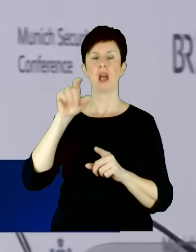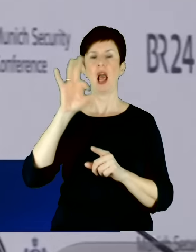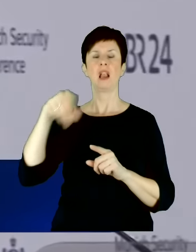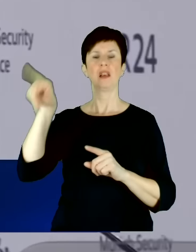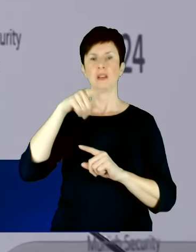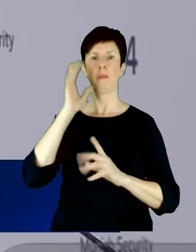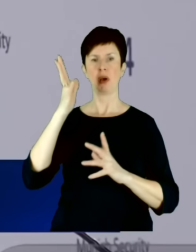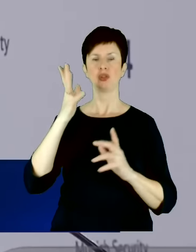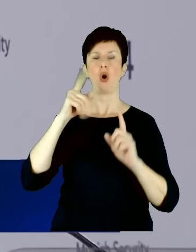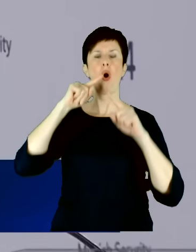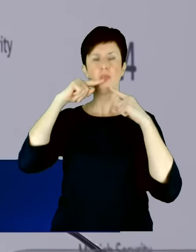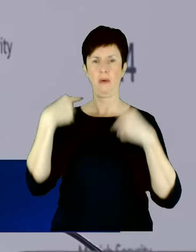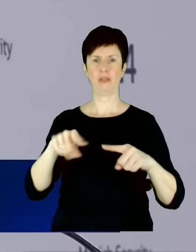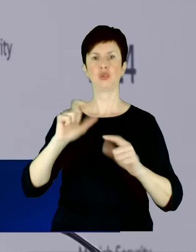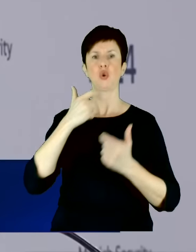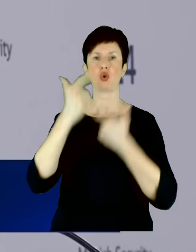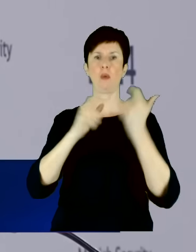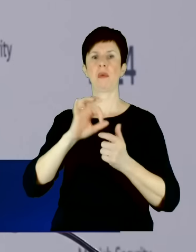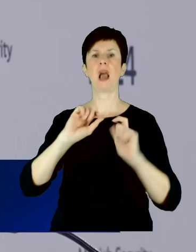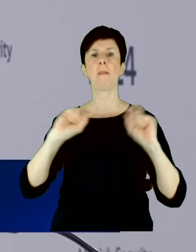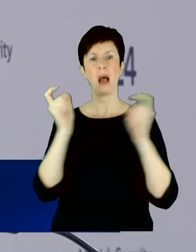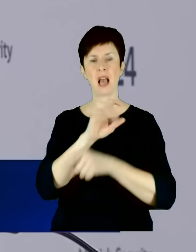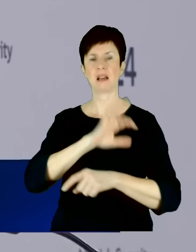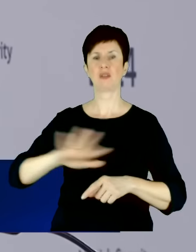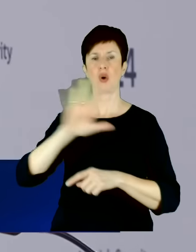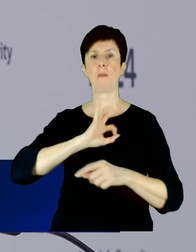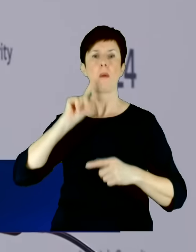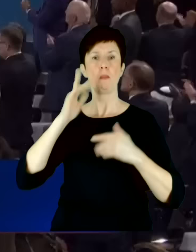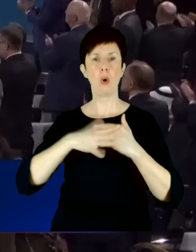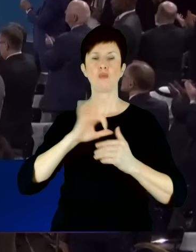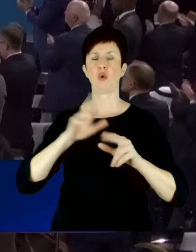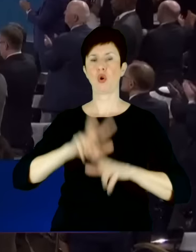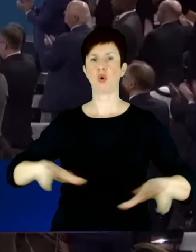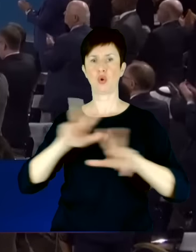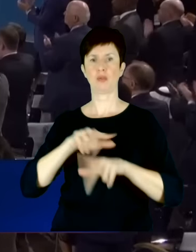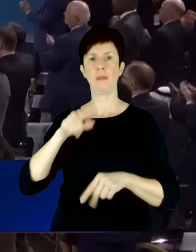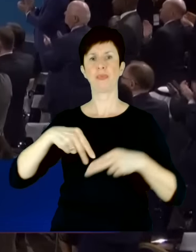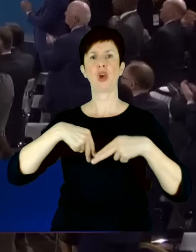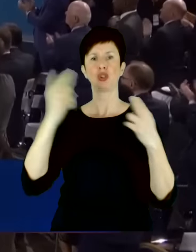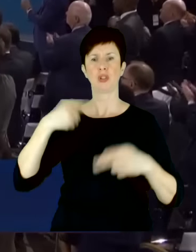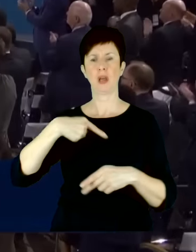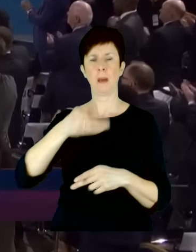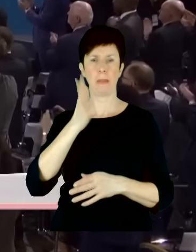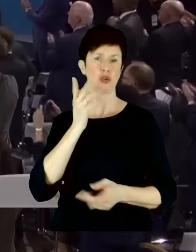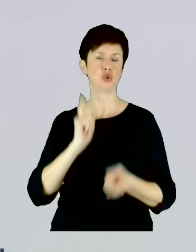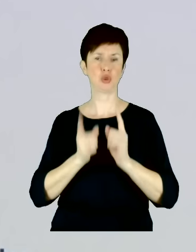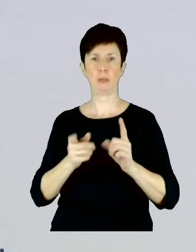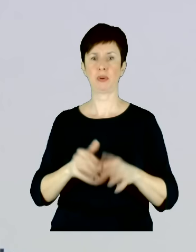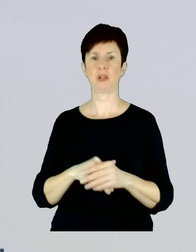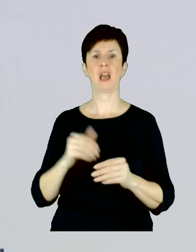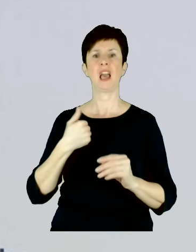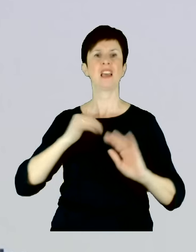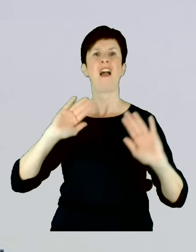naszym krajem, z moją rodziną i z moim mężem. Ten dzień nadejdzie szybko. Wzywam całą społeczność